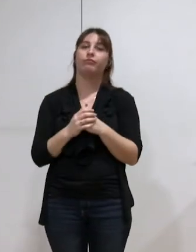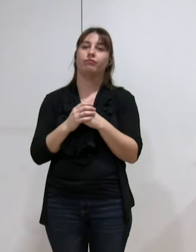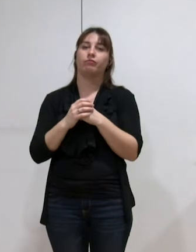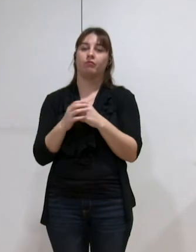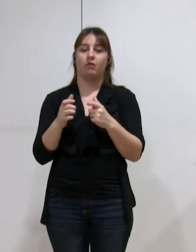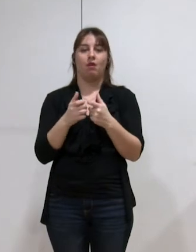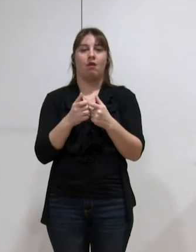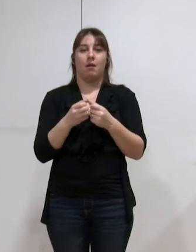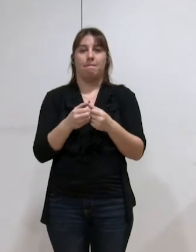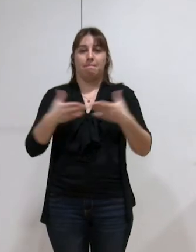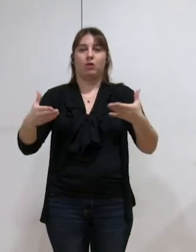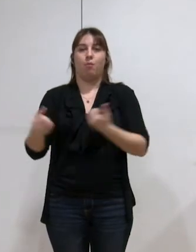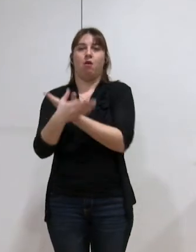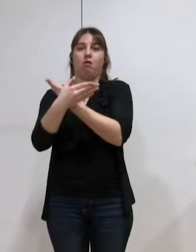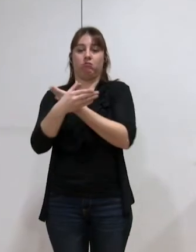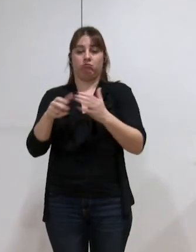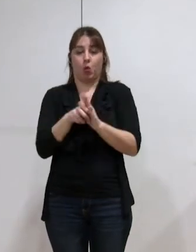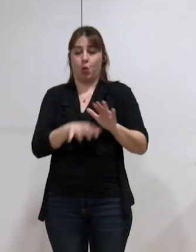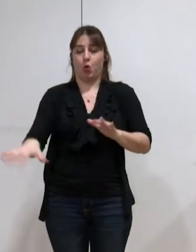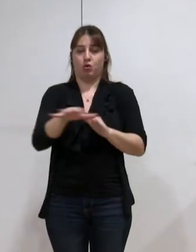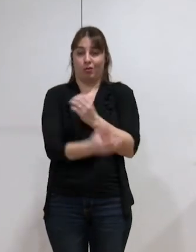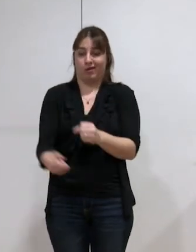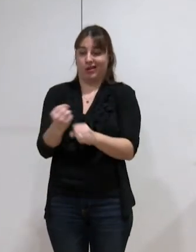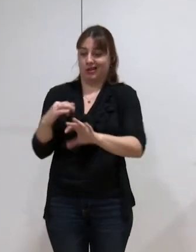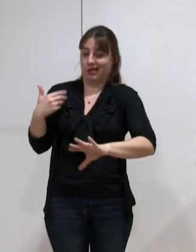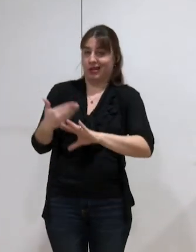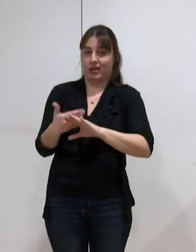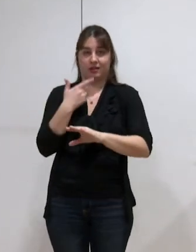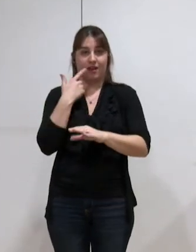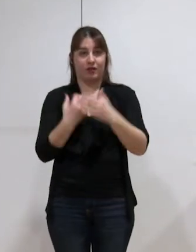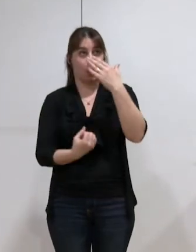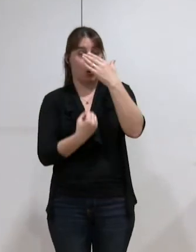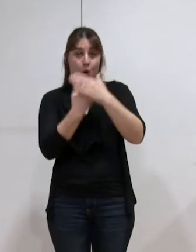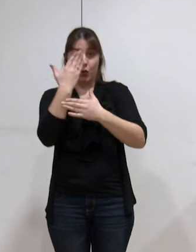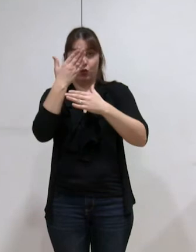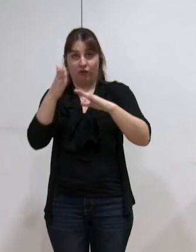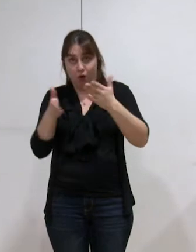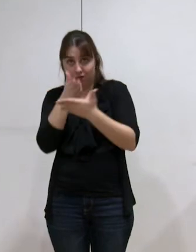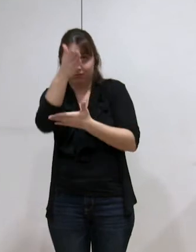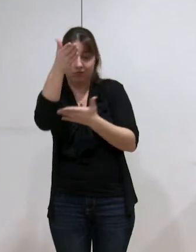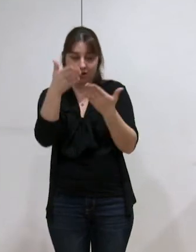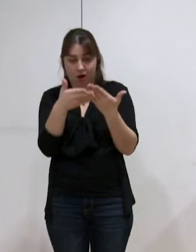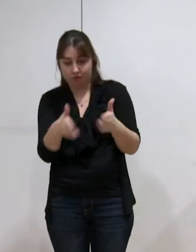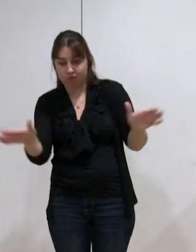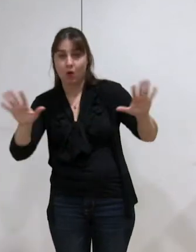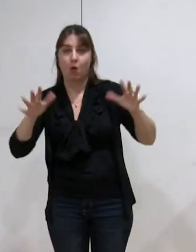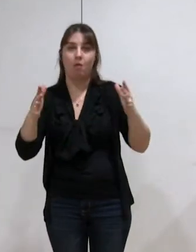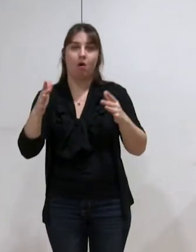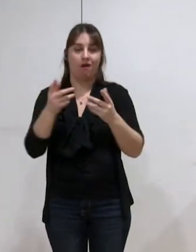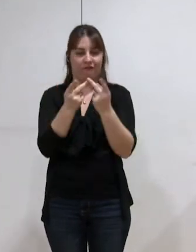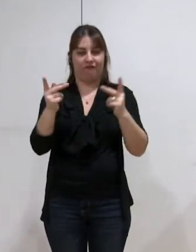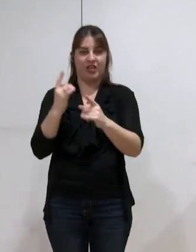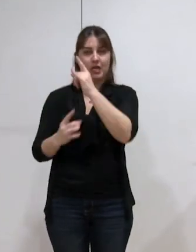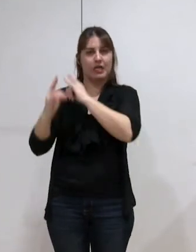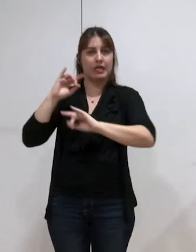la métropole grenobloise, il y une nouvelle page pour le bassin de vie qui s'ouvre et une nouvelle page, évidemment, pour l'histoire de la ville. Et